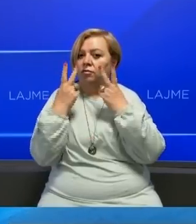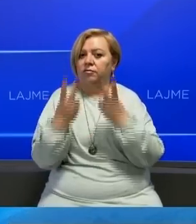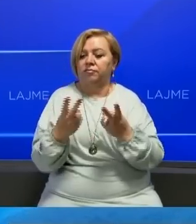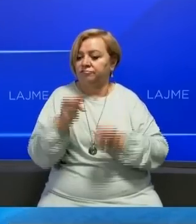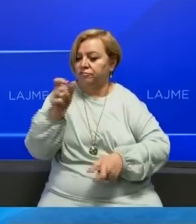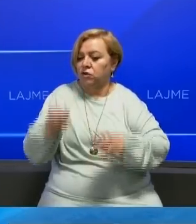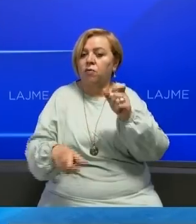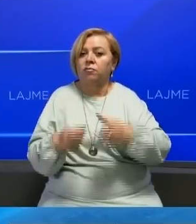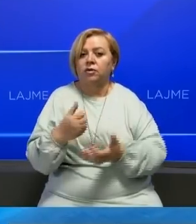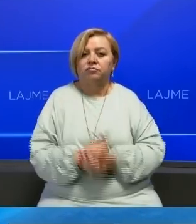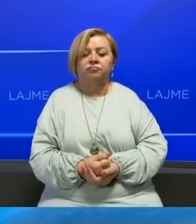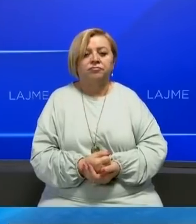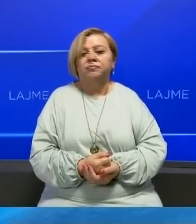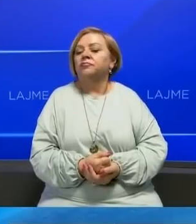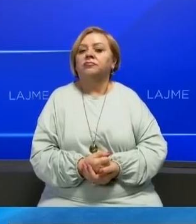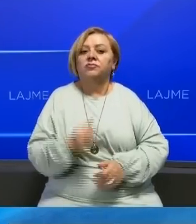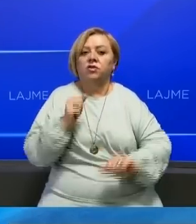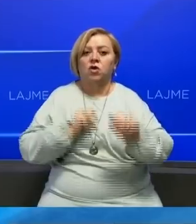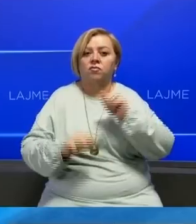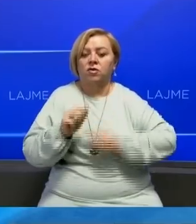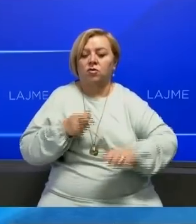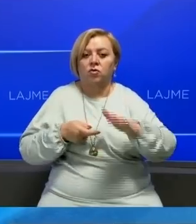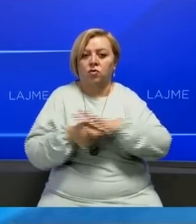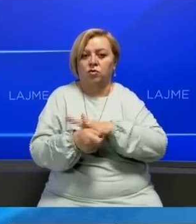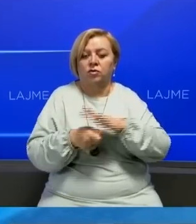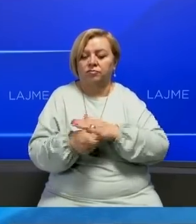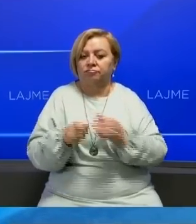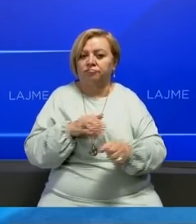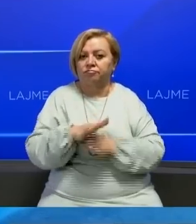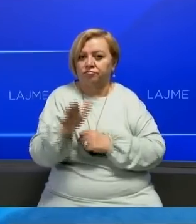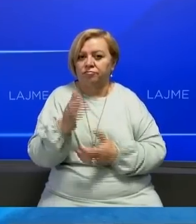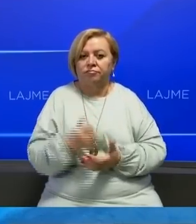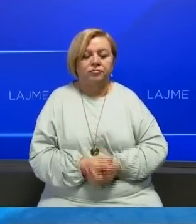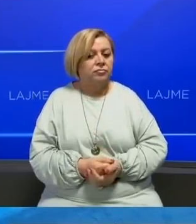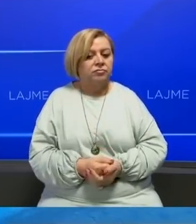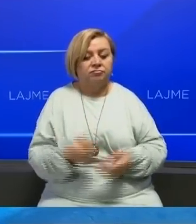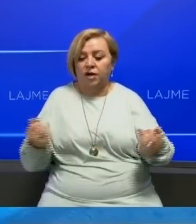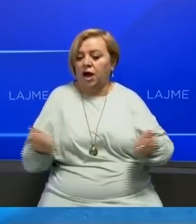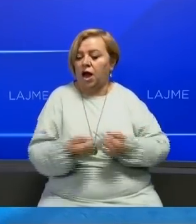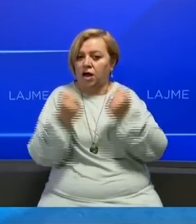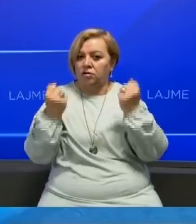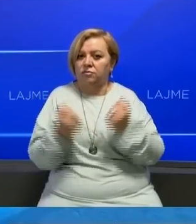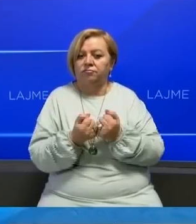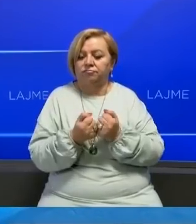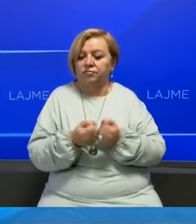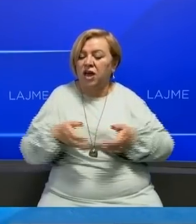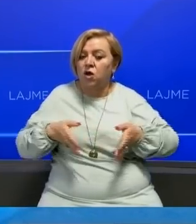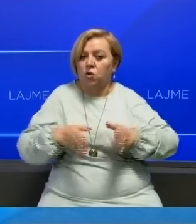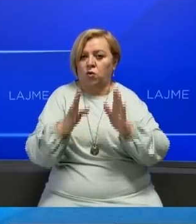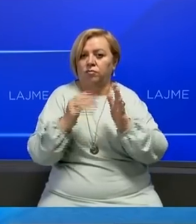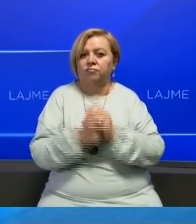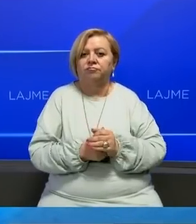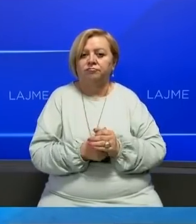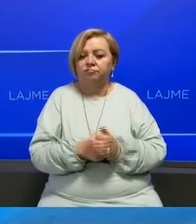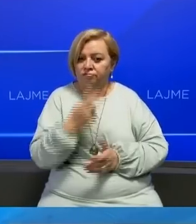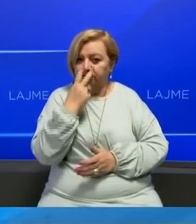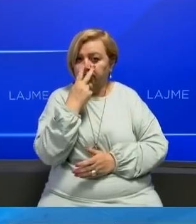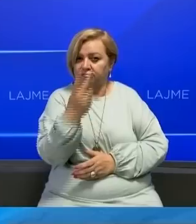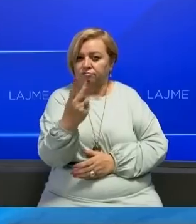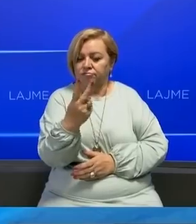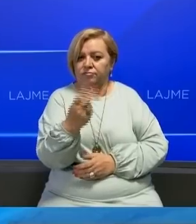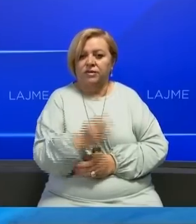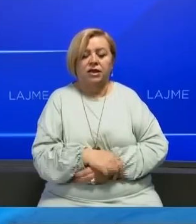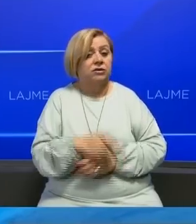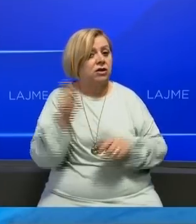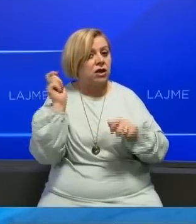gjdo persone ka në luftën kundër korupcionit. Në këtë aktivitet të thase me performansen në rrug, sënohë të tërheqim vëmendjen ndaj